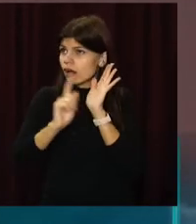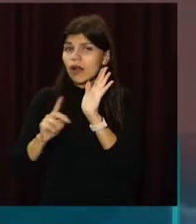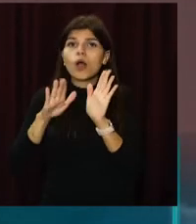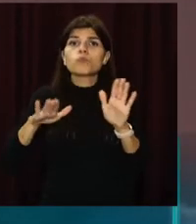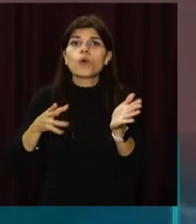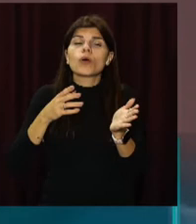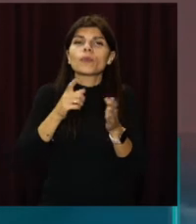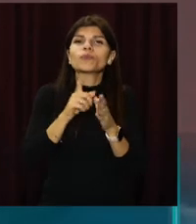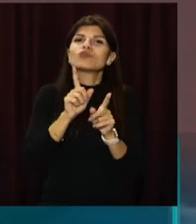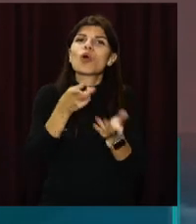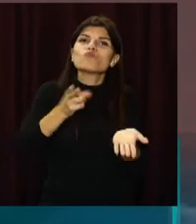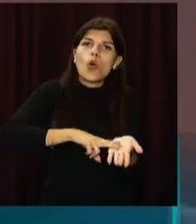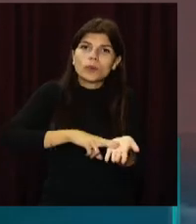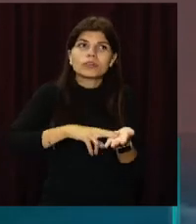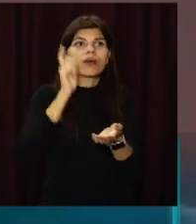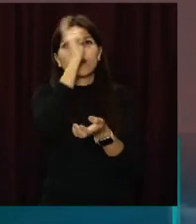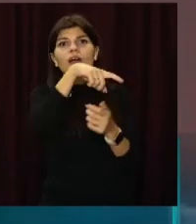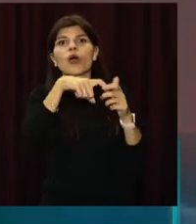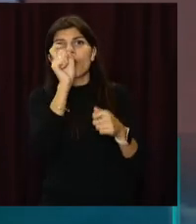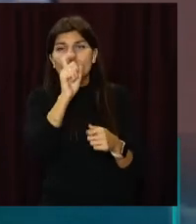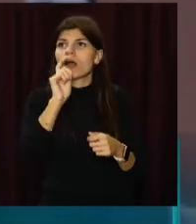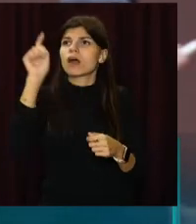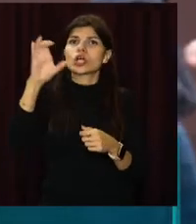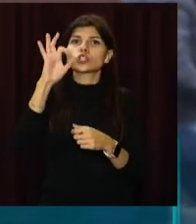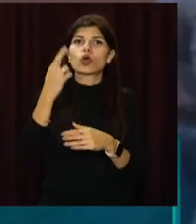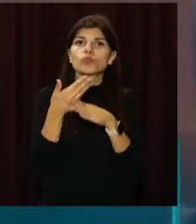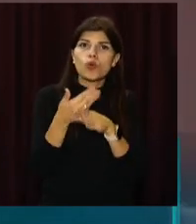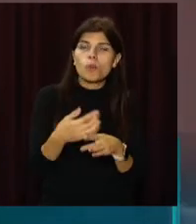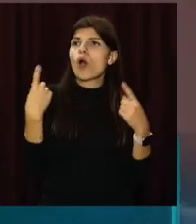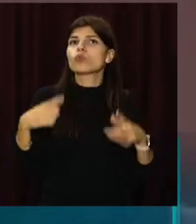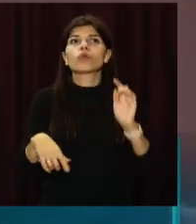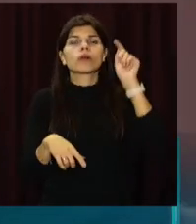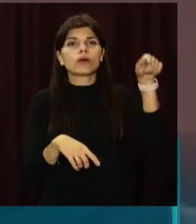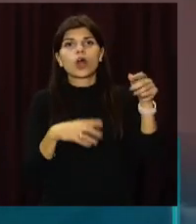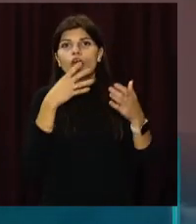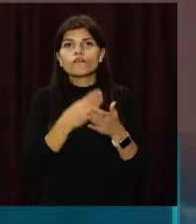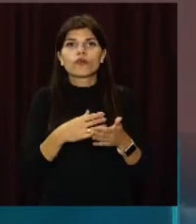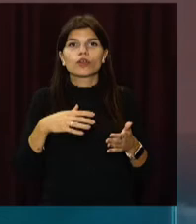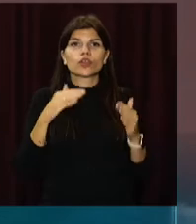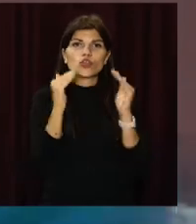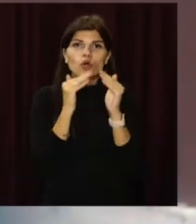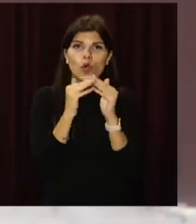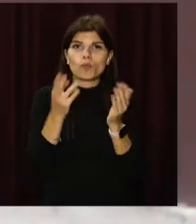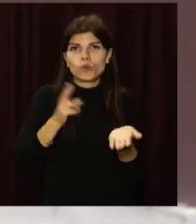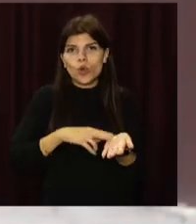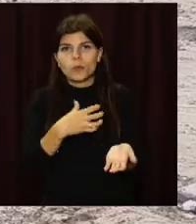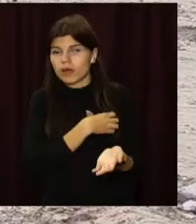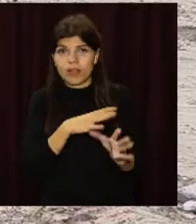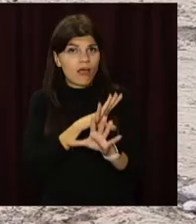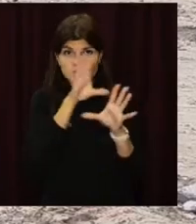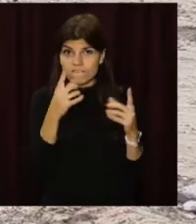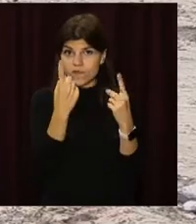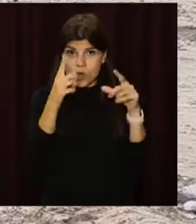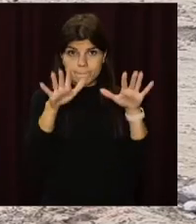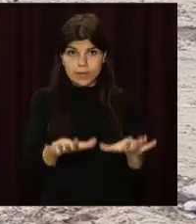місцепроживання в одному місці, в іншому місці отримати там якусь допомогу соціальну, а в іншому місці заєструвати своє майно. Він може це все зробити в один день. У